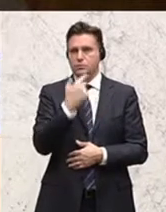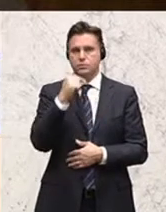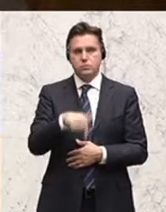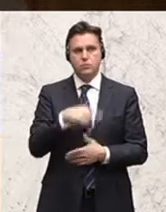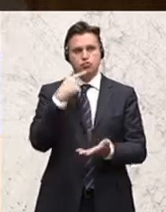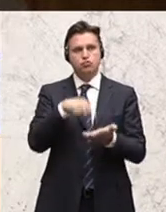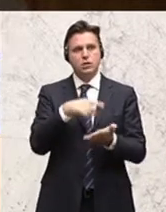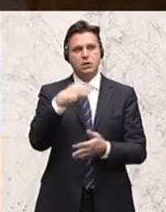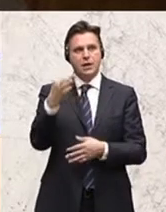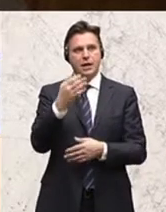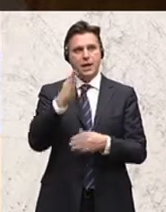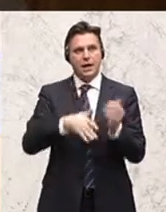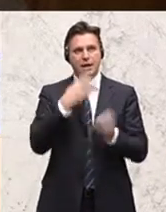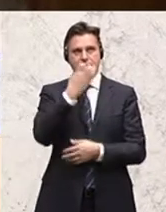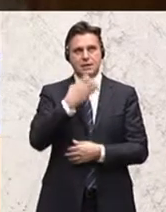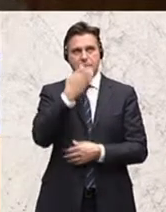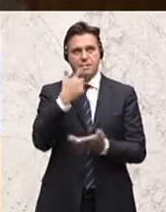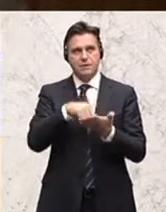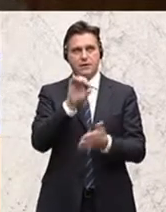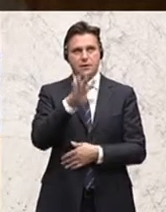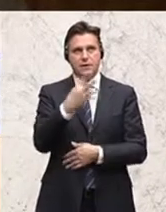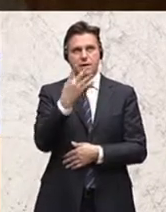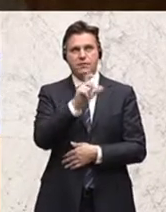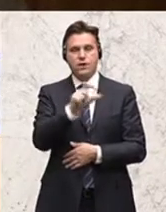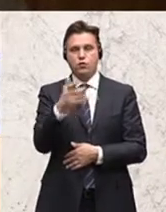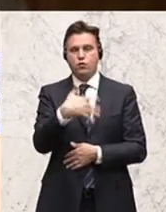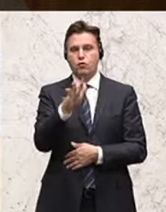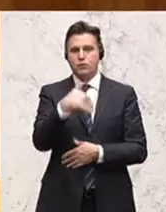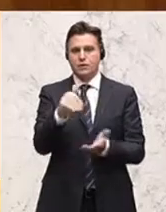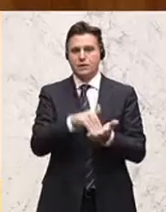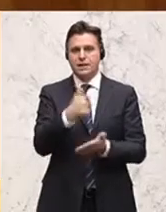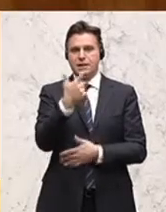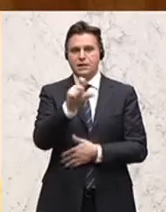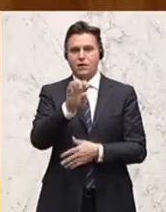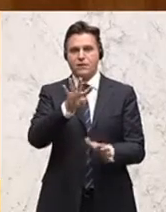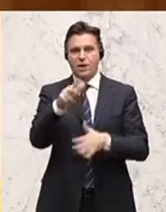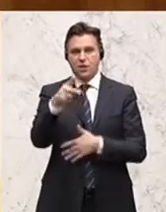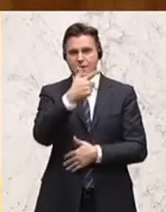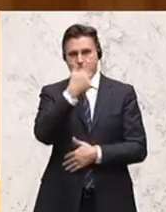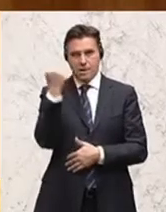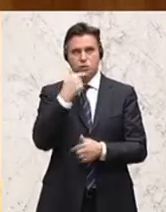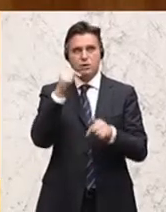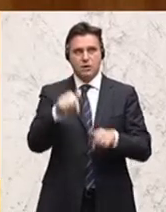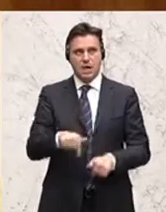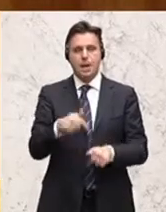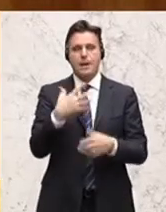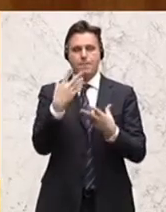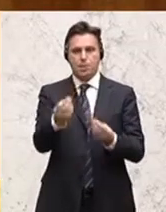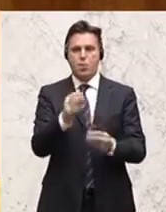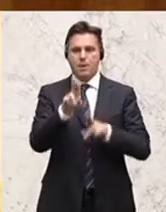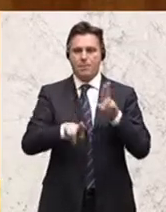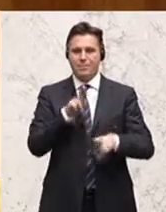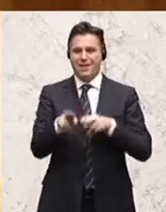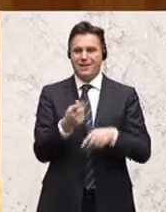Stichtag Ende September 2014, 455.284 Menschen, die in Österreich Pflegegeld beziehen.